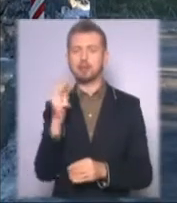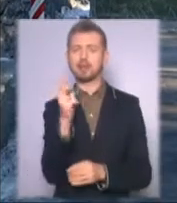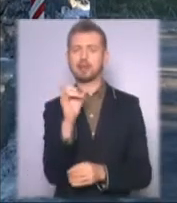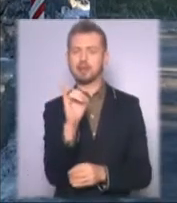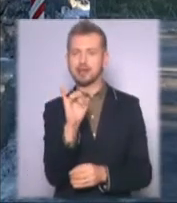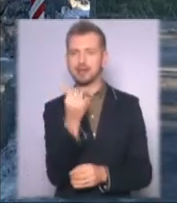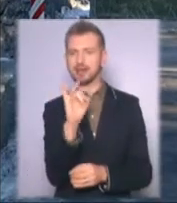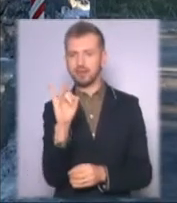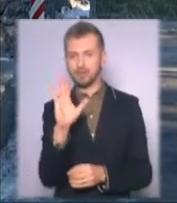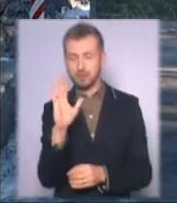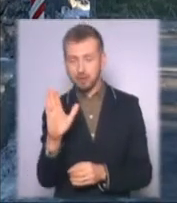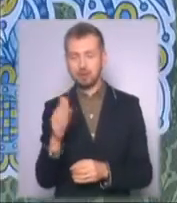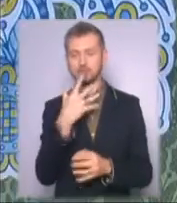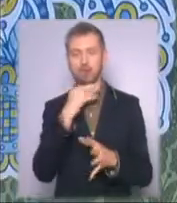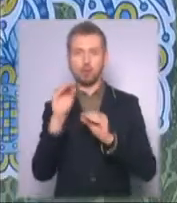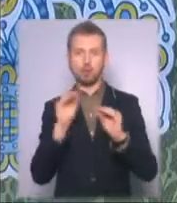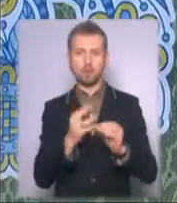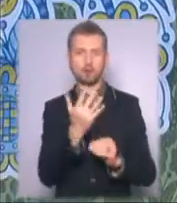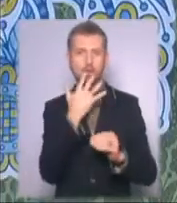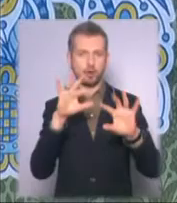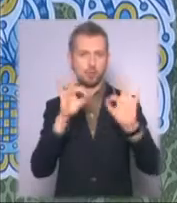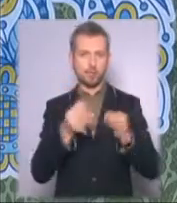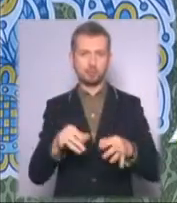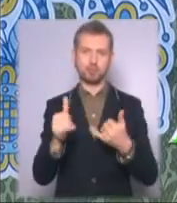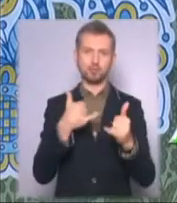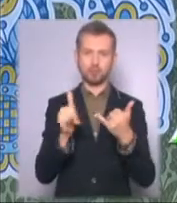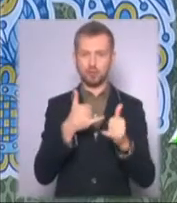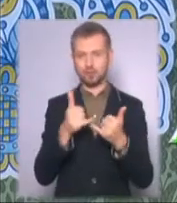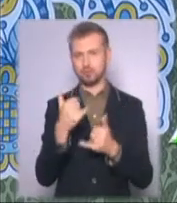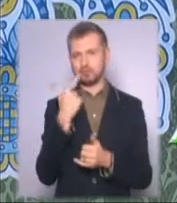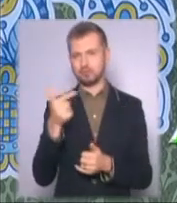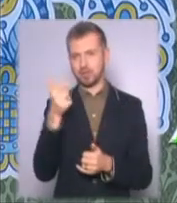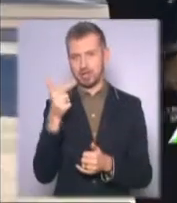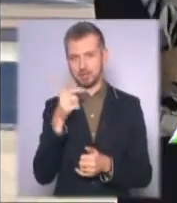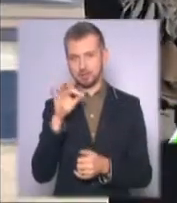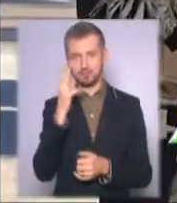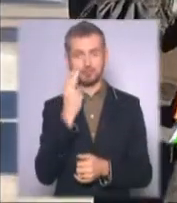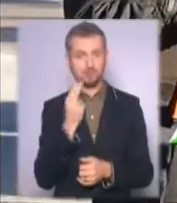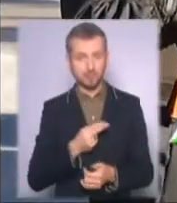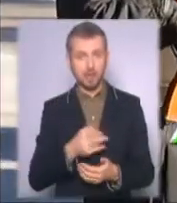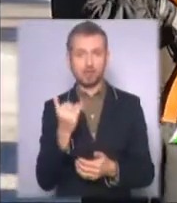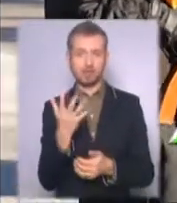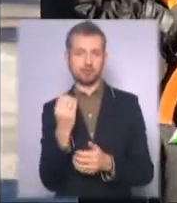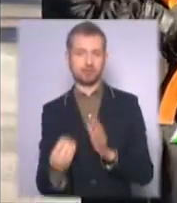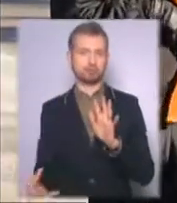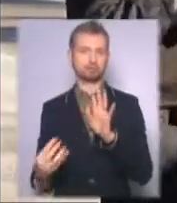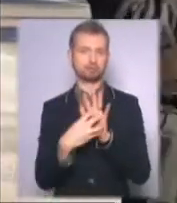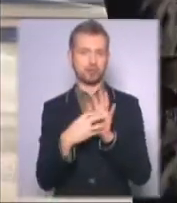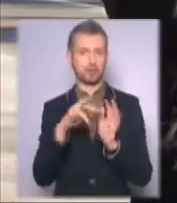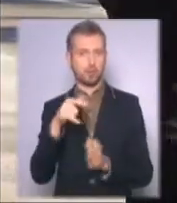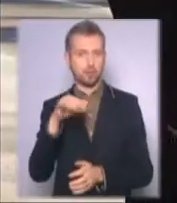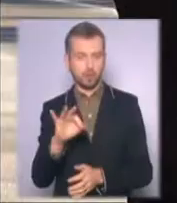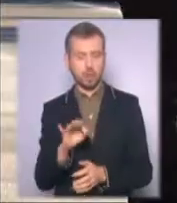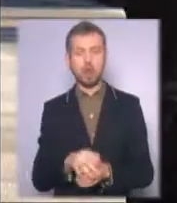національним орнаментом у жовто-блакитній гамі та державною символікою. Біля встановлених бетонних споруд цілодобово чергують працівники міліції.